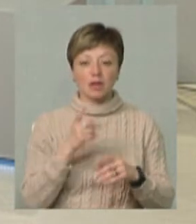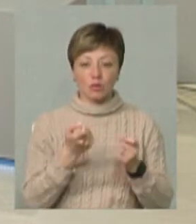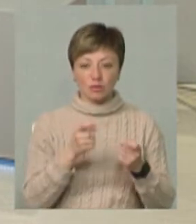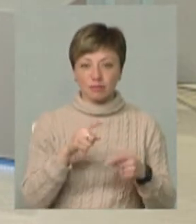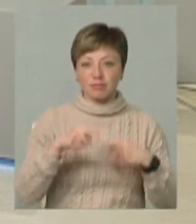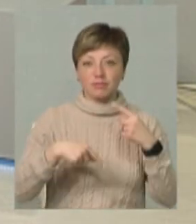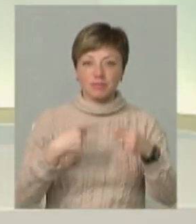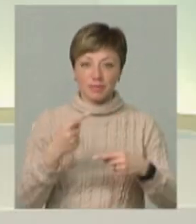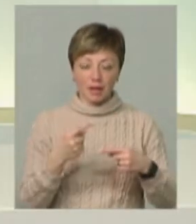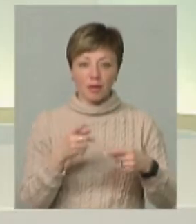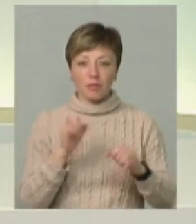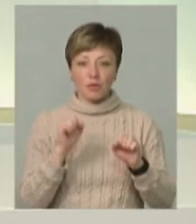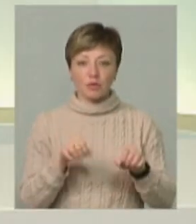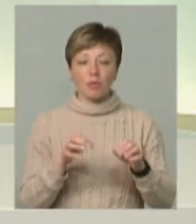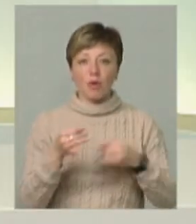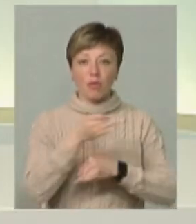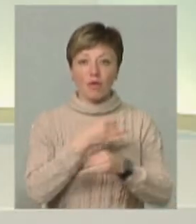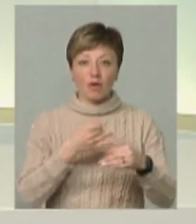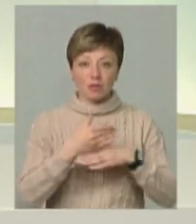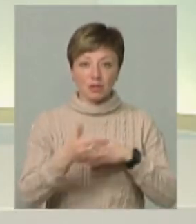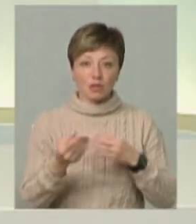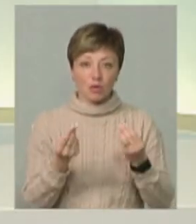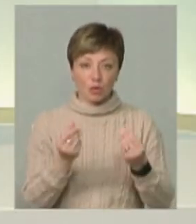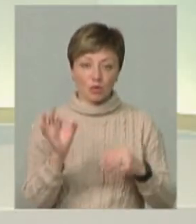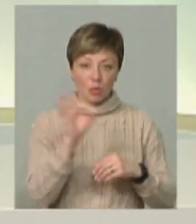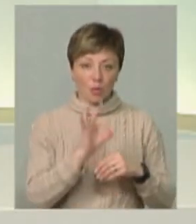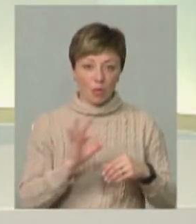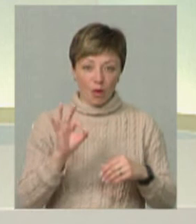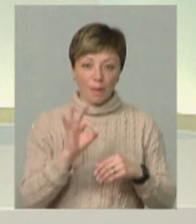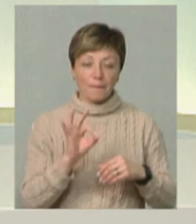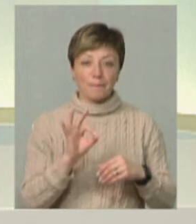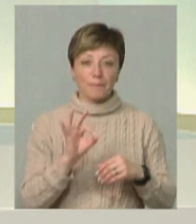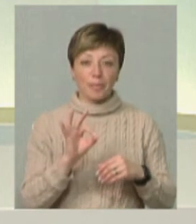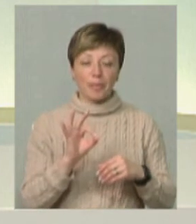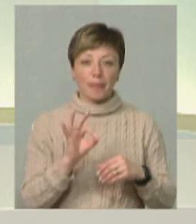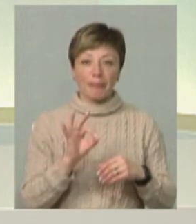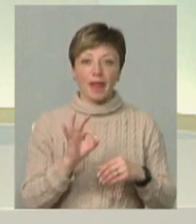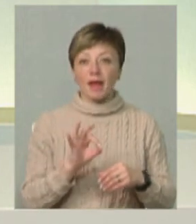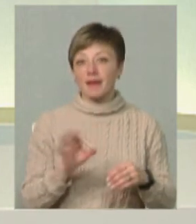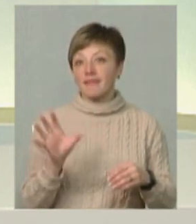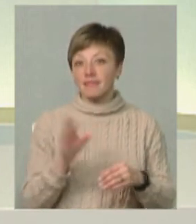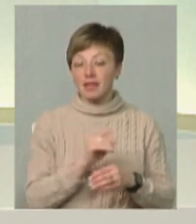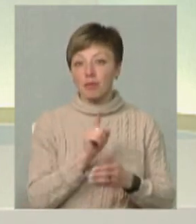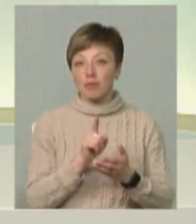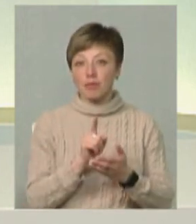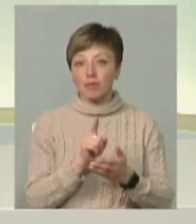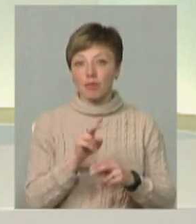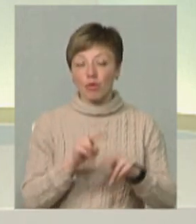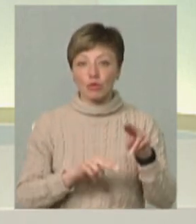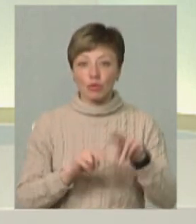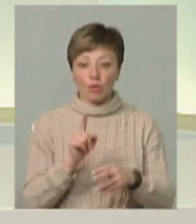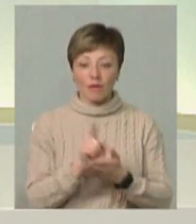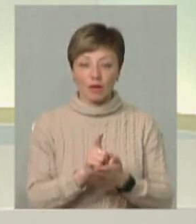блок економічний ми можемо говорити пізніше, але, власне, все так повинно побудовано,